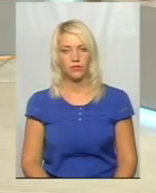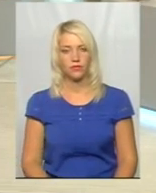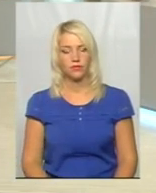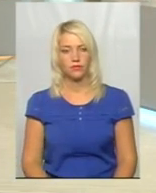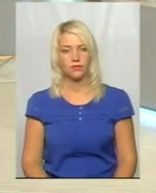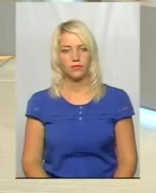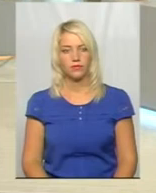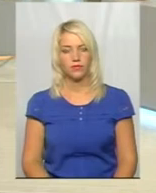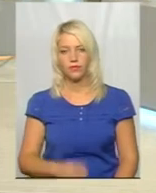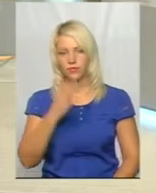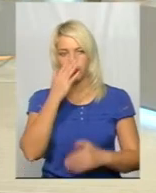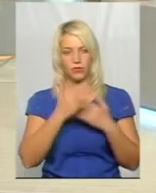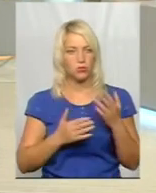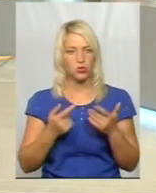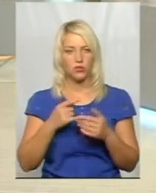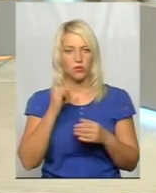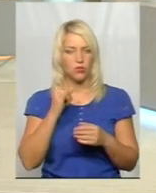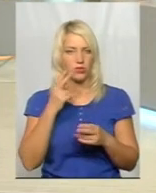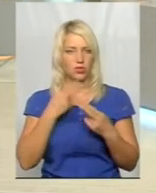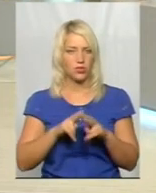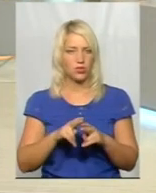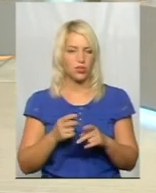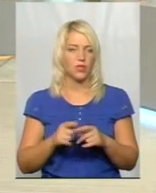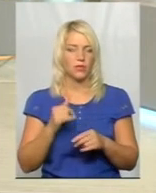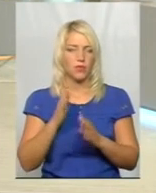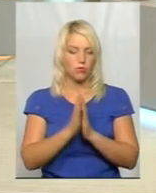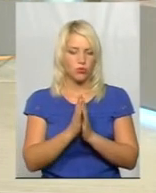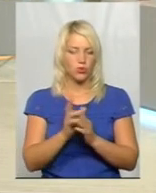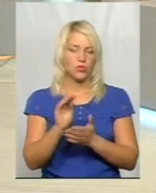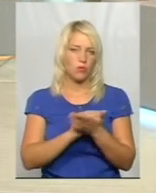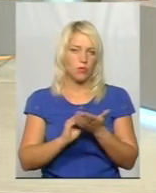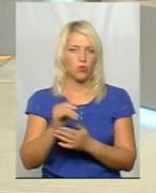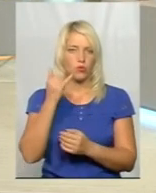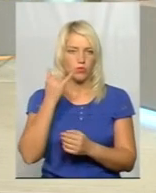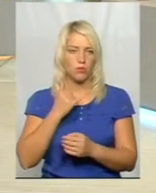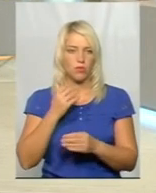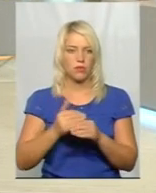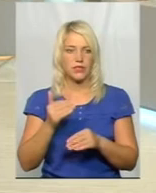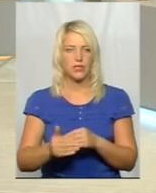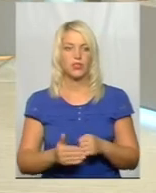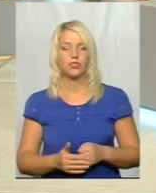Все, не чуємо. Телефонний дзвінок, попросимо вас перезвонити, зателефонувати пізніше.